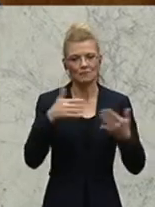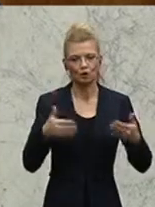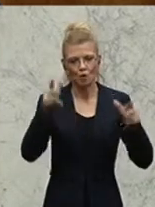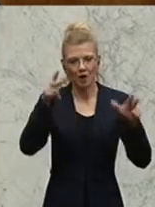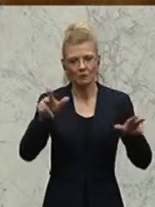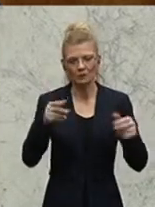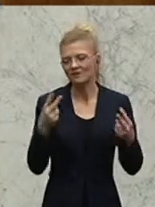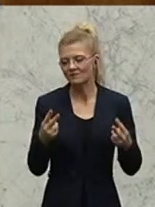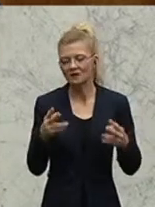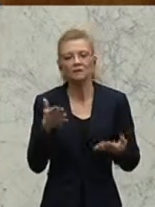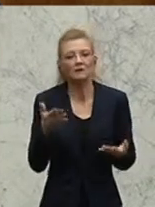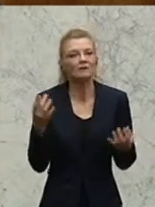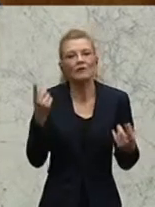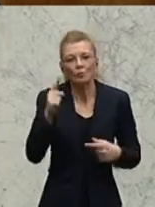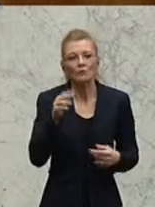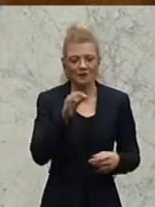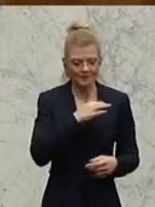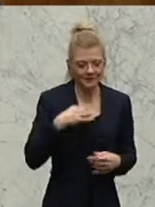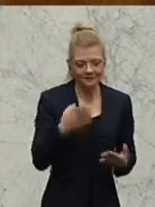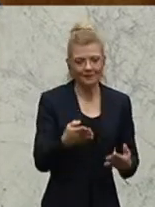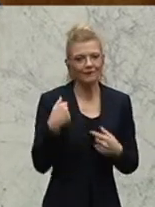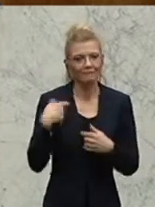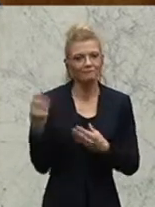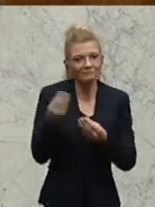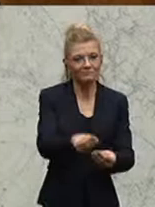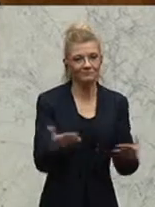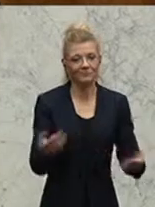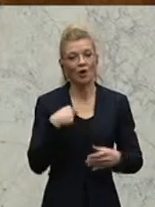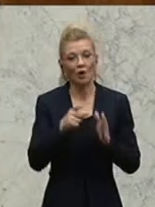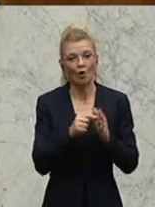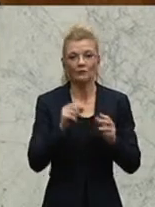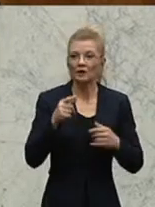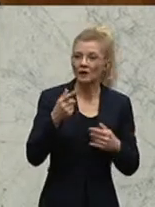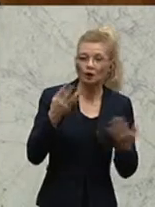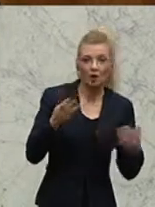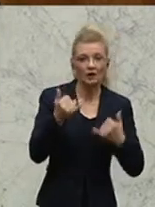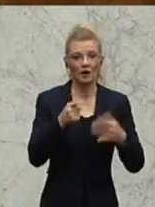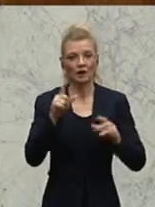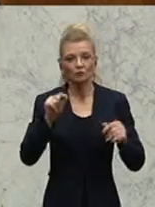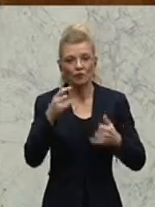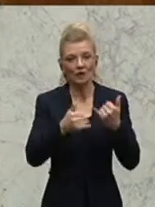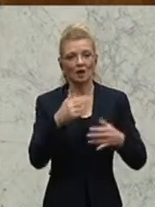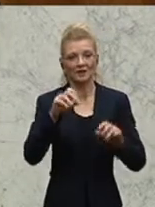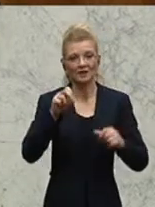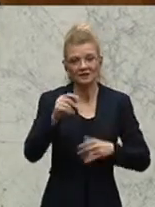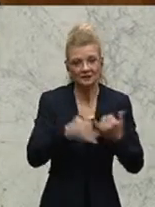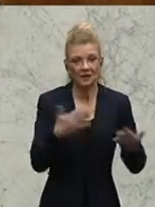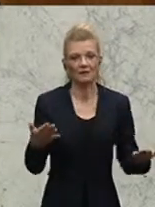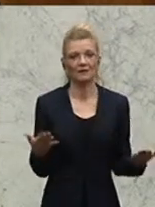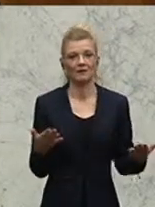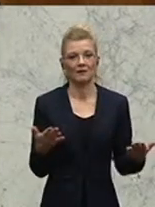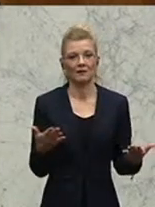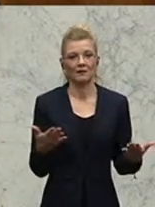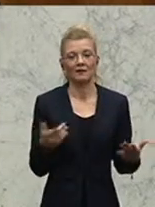geben wir ihnen mit. Es mindestens neun Jahre, oft zwölf Jahre, dreizehn Jahre. Dieser Beruf, den müssen wir ein Stück weit höher hängen